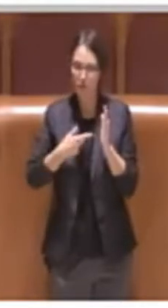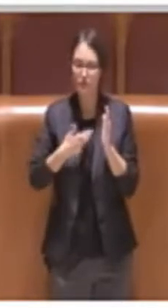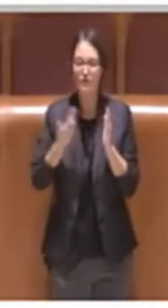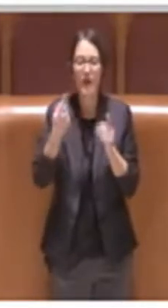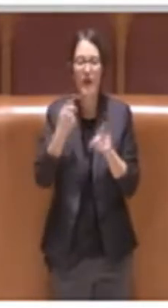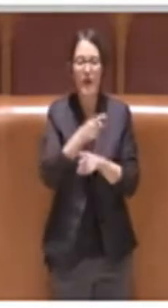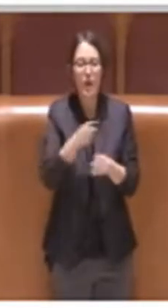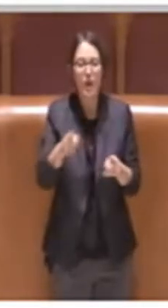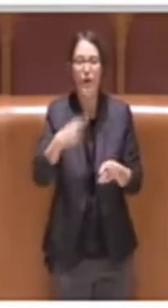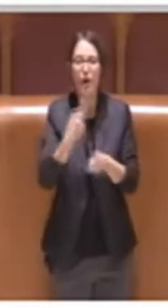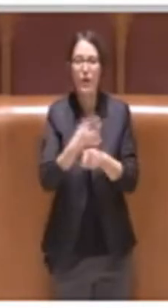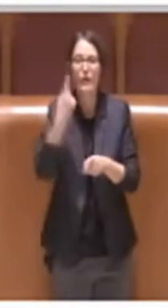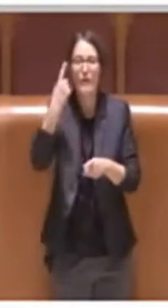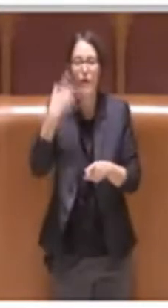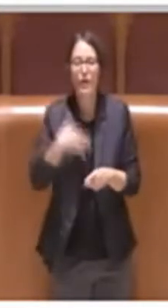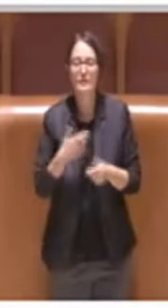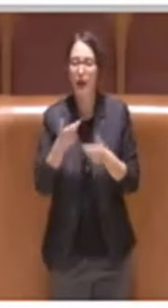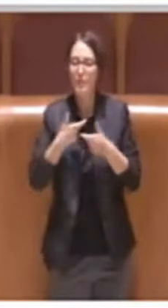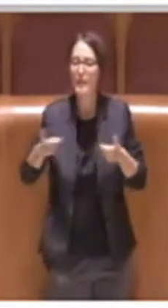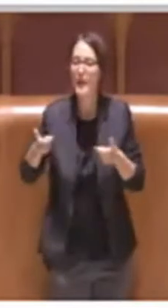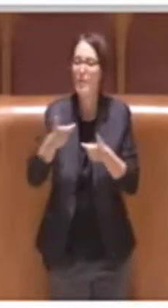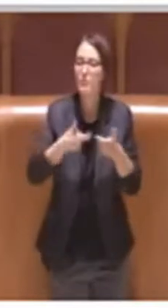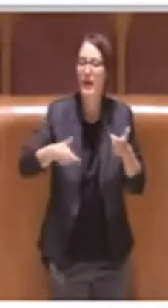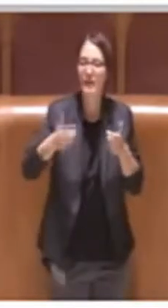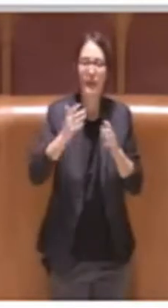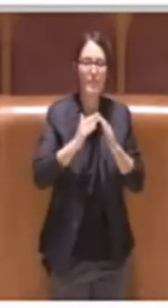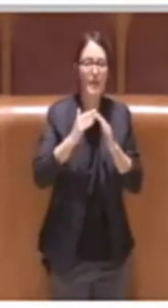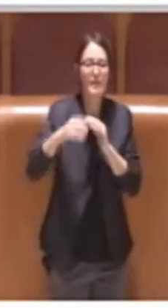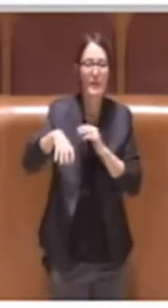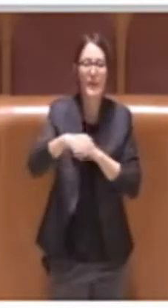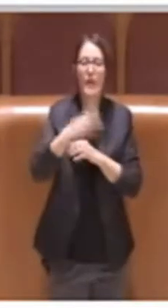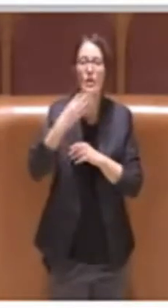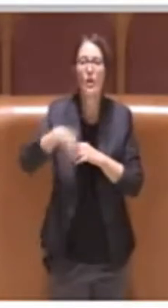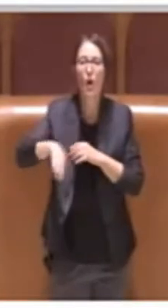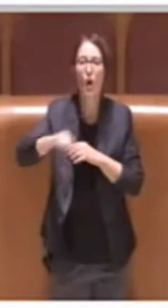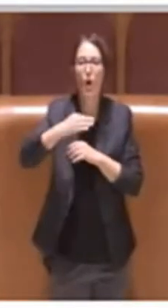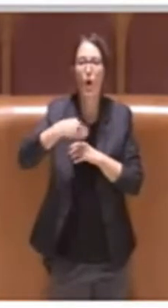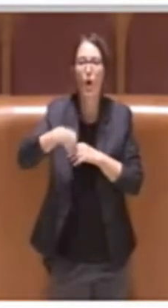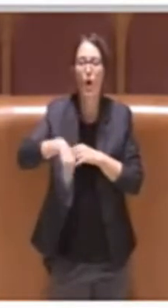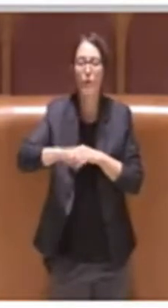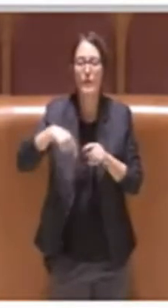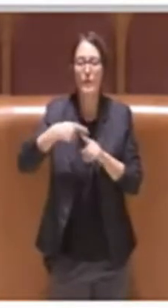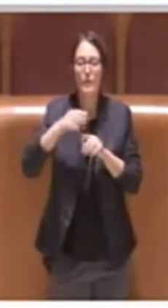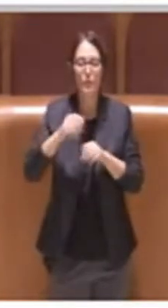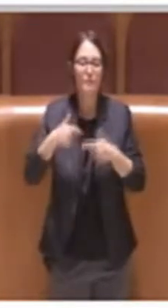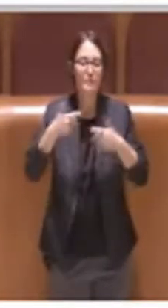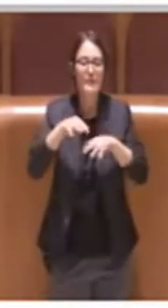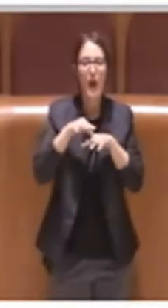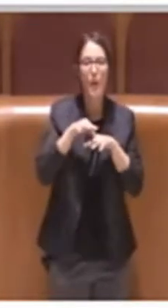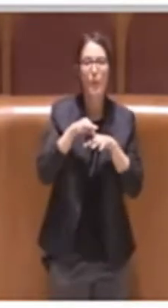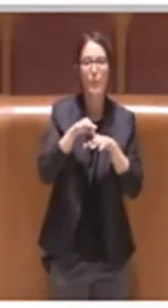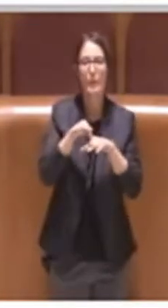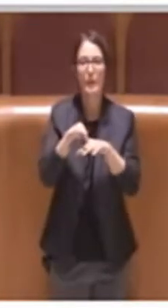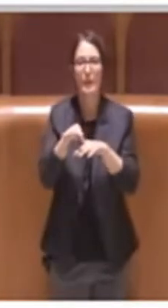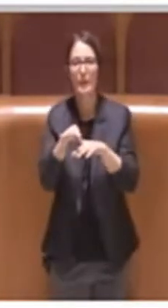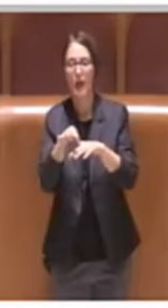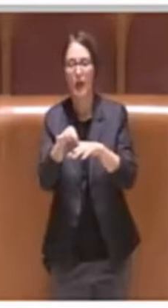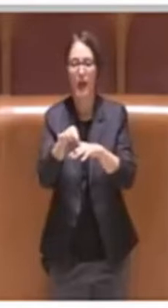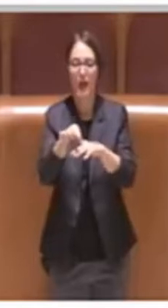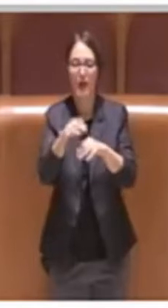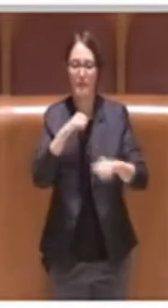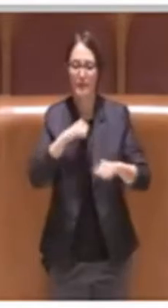dove sono questi immobili e sapere essere guidati e seguiti dall